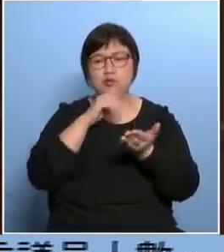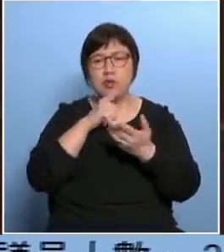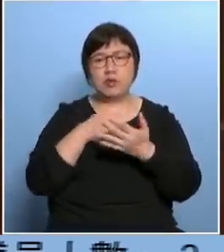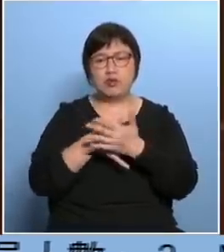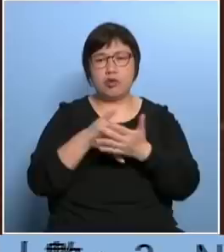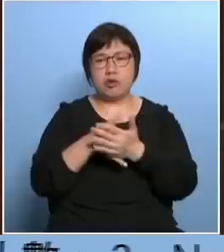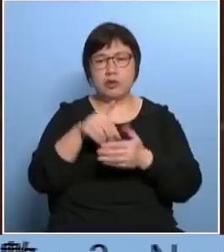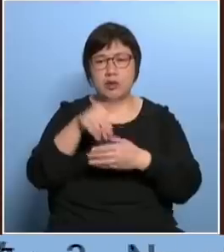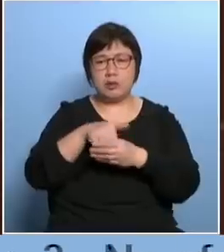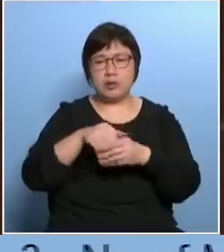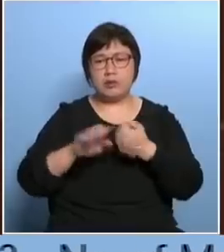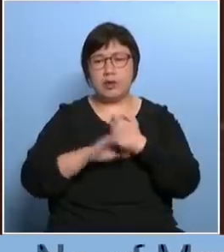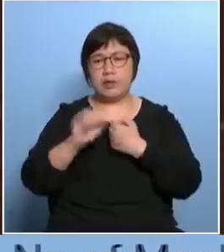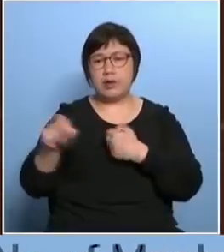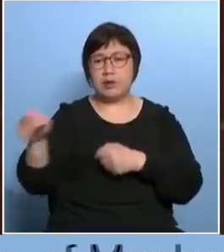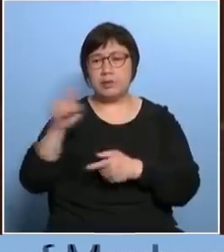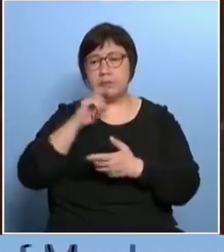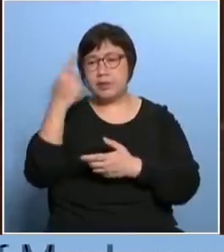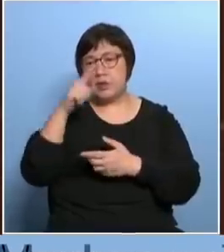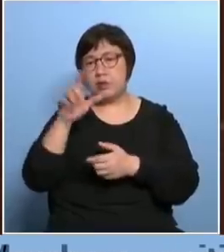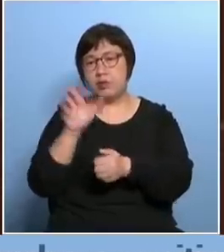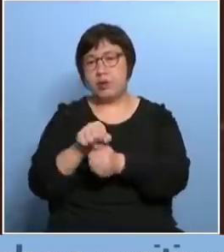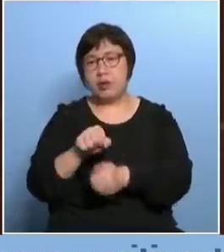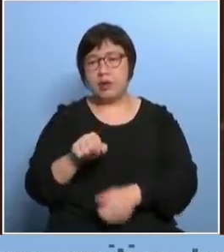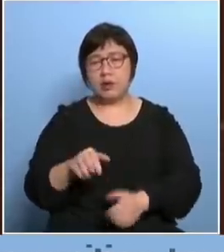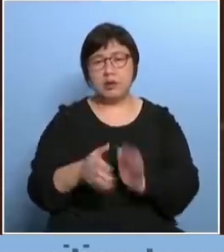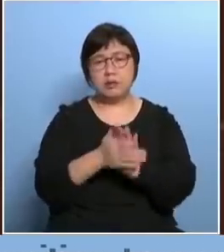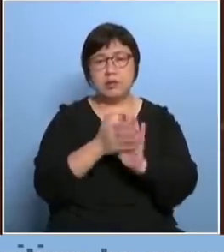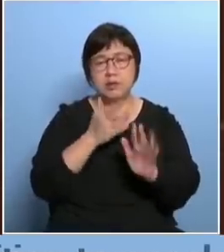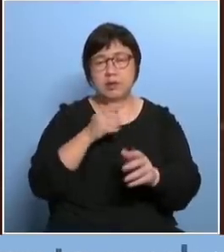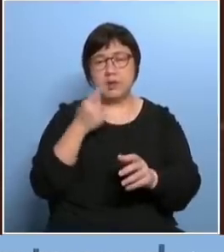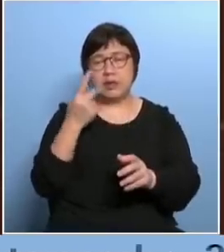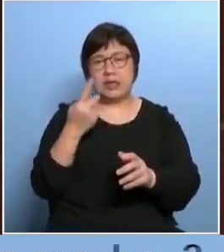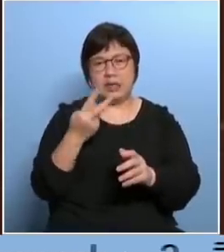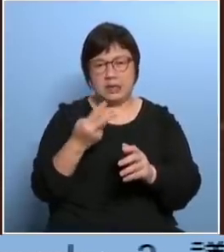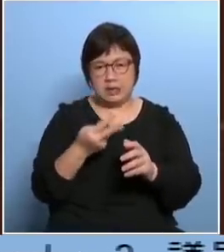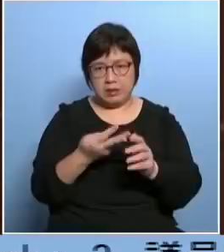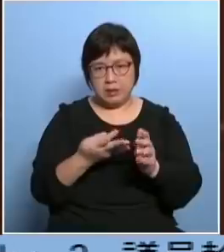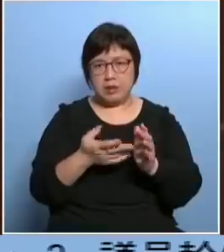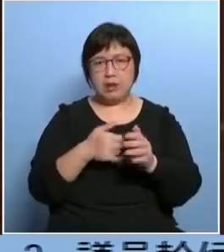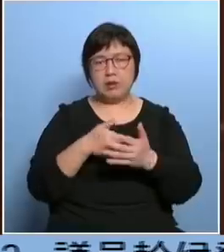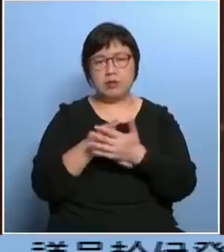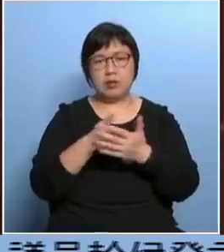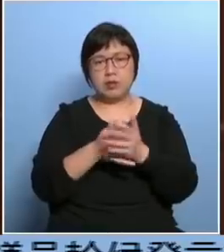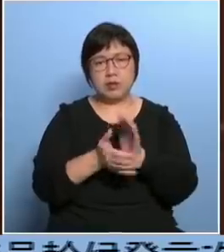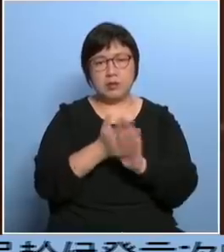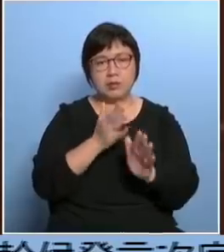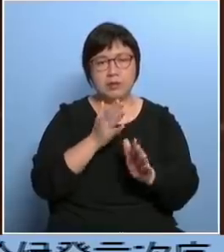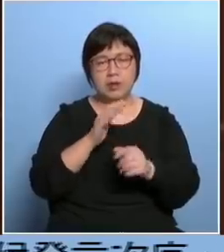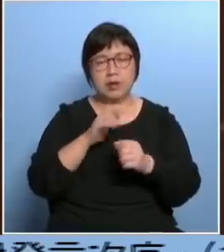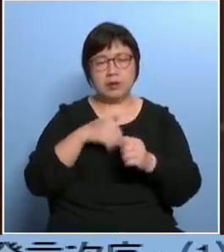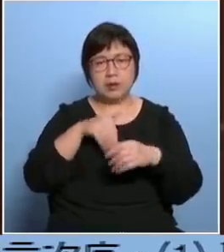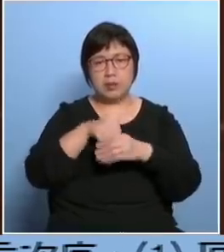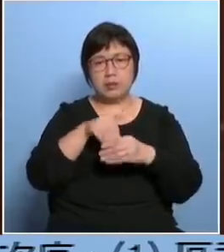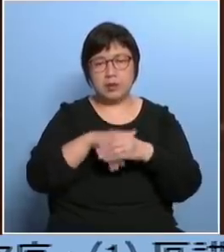阻人投票那是犯法的那有没有人去执法排队排样排几次那些算不算阻人投票有没有人去执